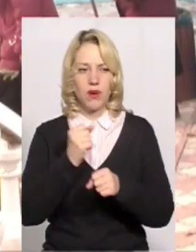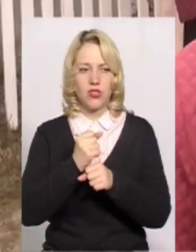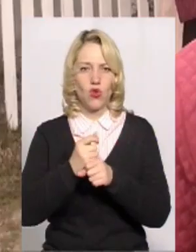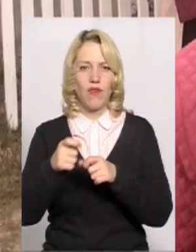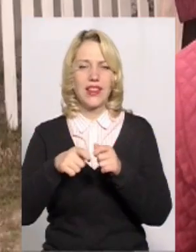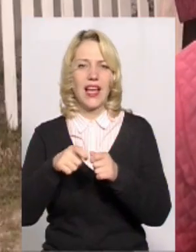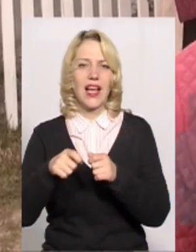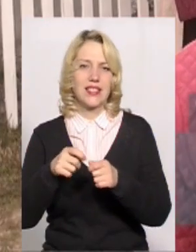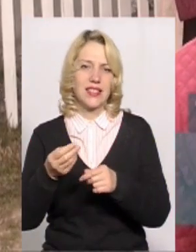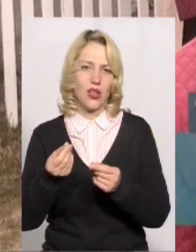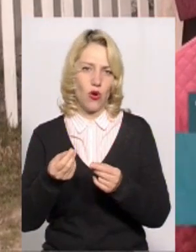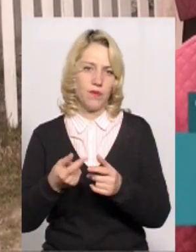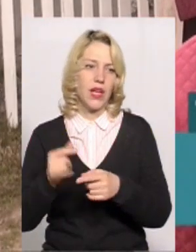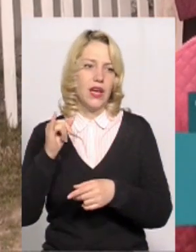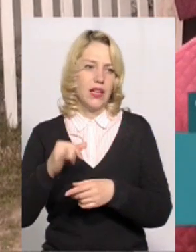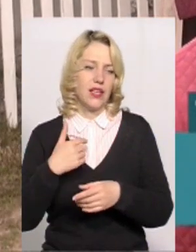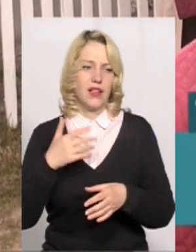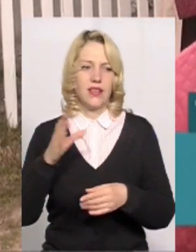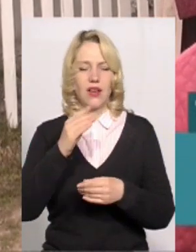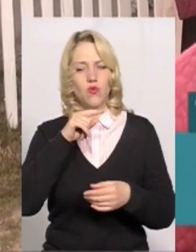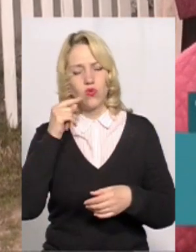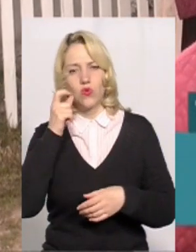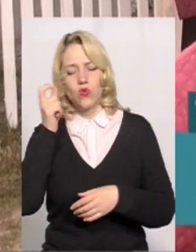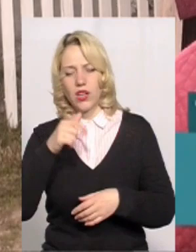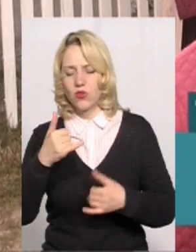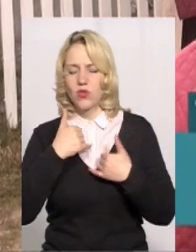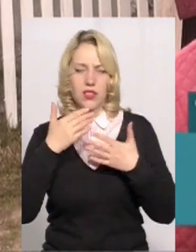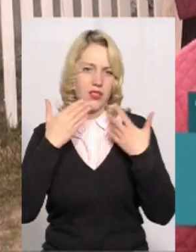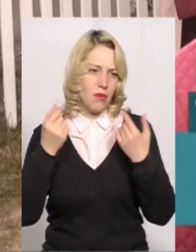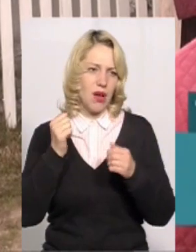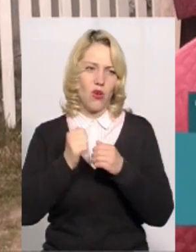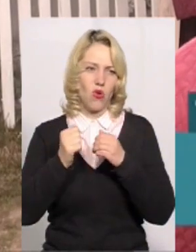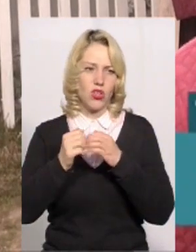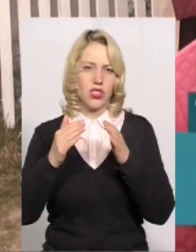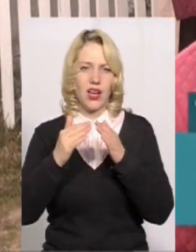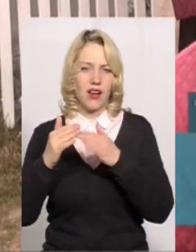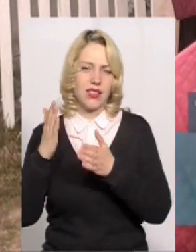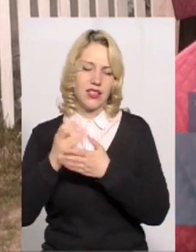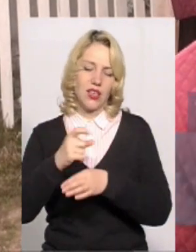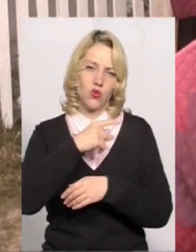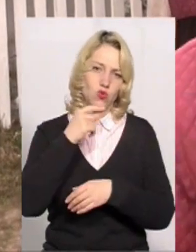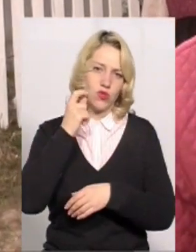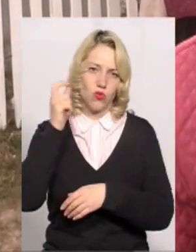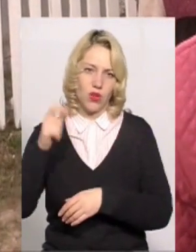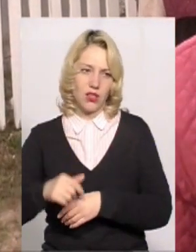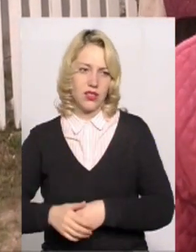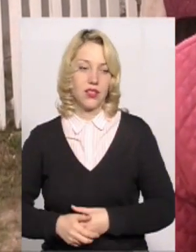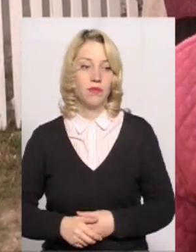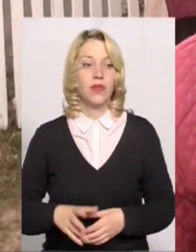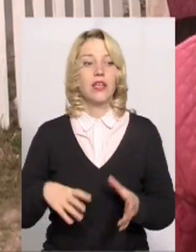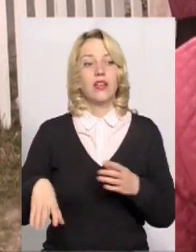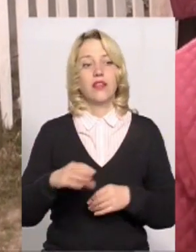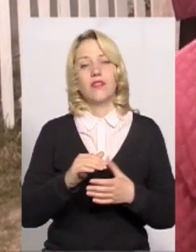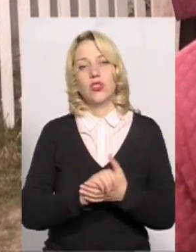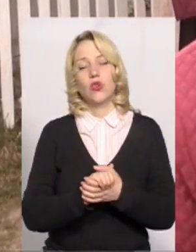національностей. Общаємося всі, русські, українські в нас нема, в нас в кожній хаті є і русські, українські. І всі ми